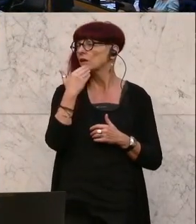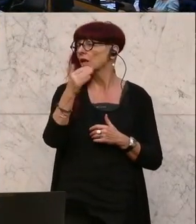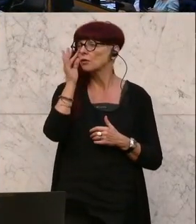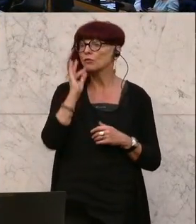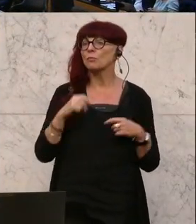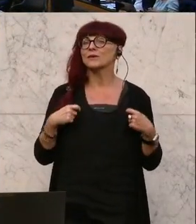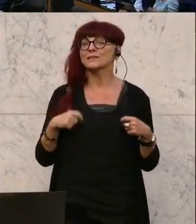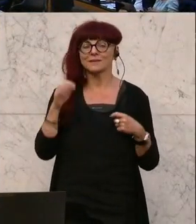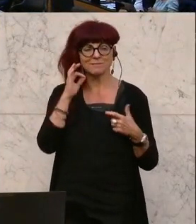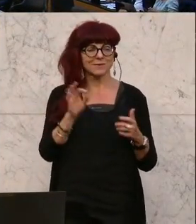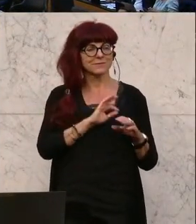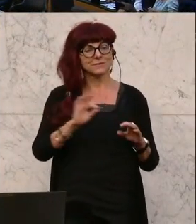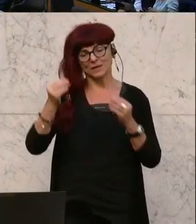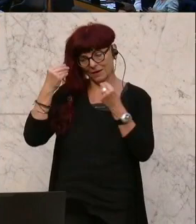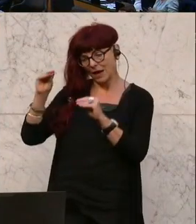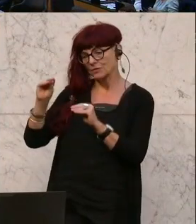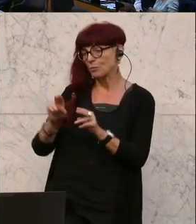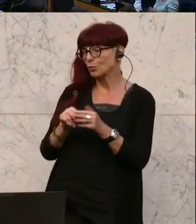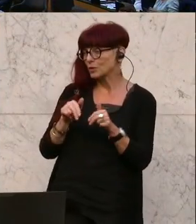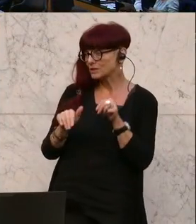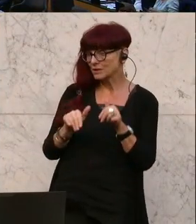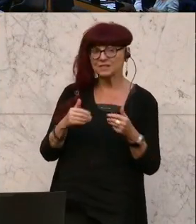noch einen Entschließungsantrag eingebracht. Vielen Dank. des 2020